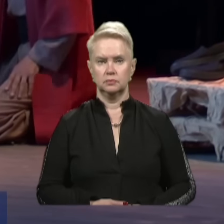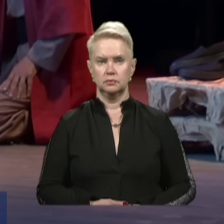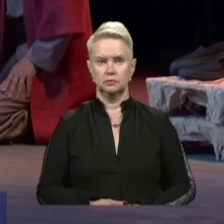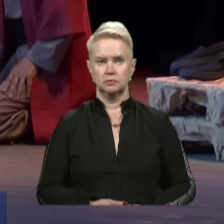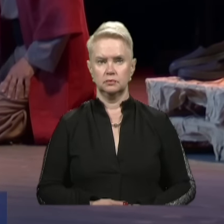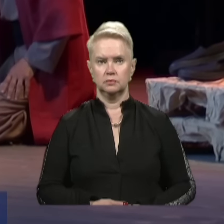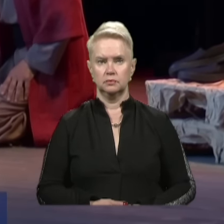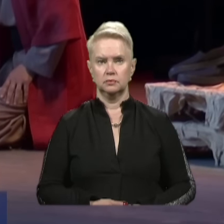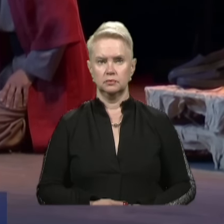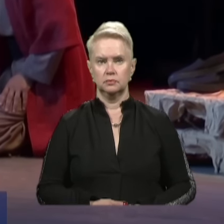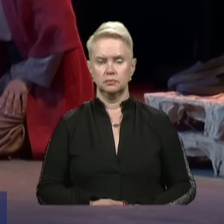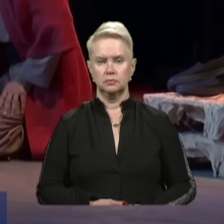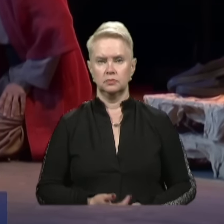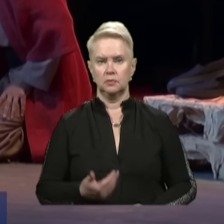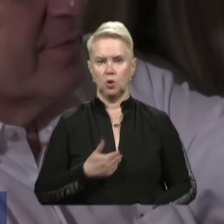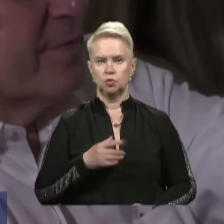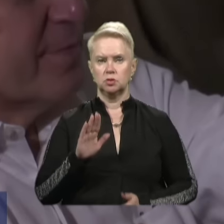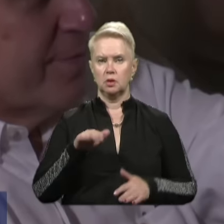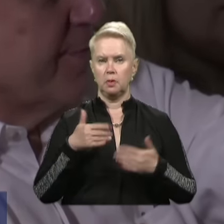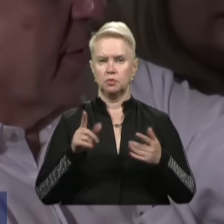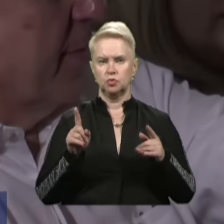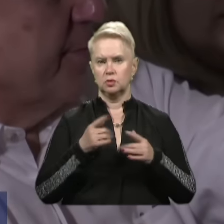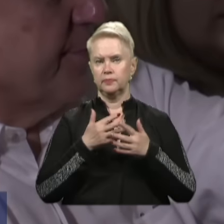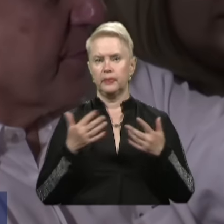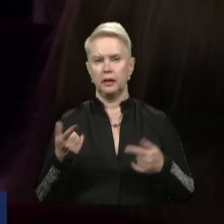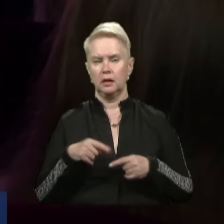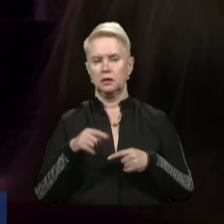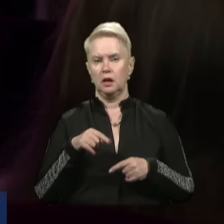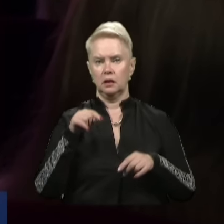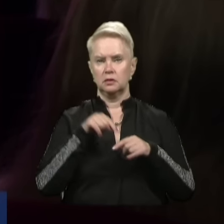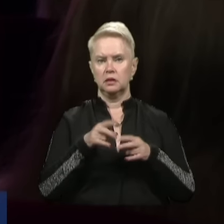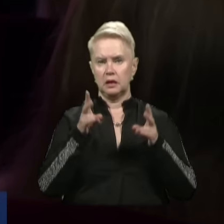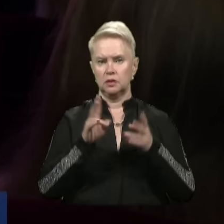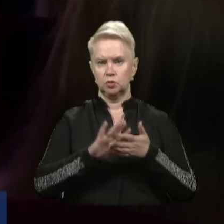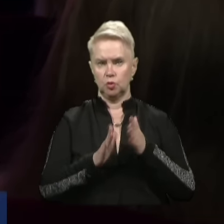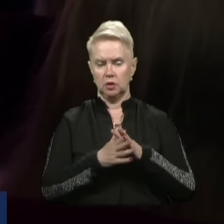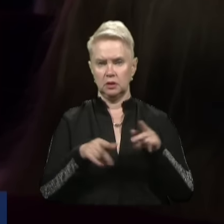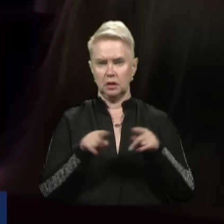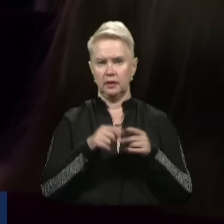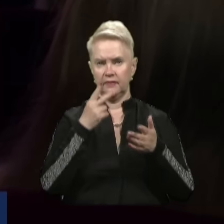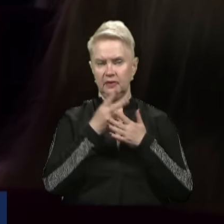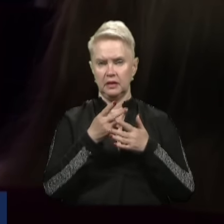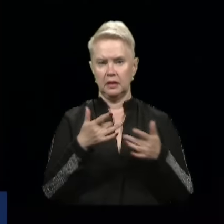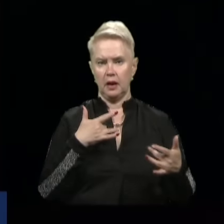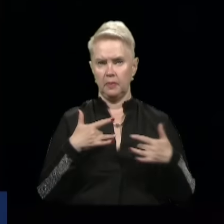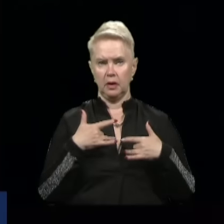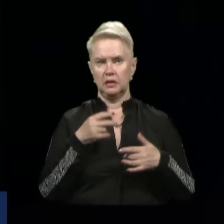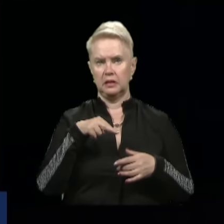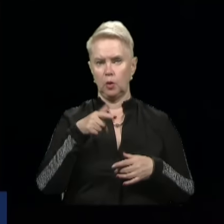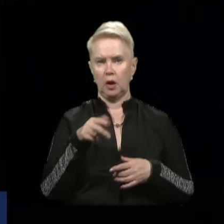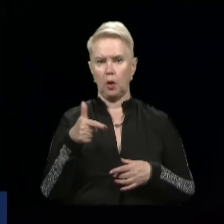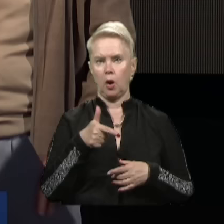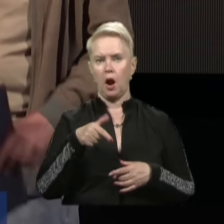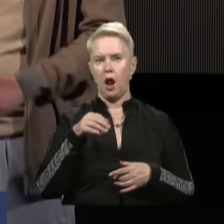Хочеш запропонувати, як ісінч? Само іронія навіть в трагічній ситуації. Таким стилем відомий драматург театру ДГУ